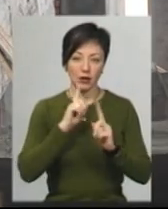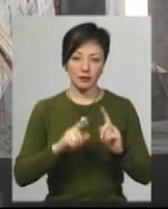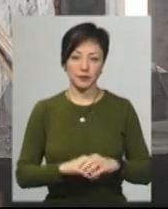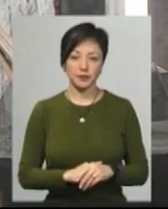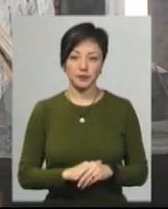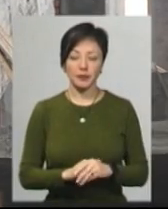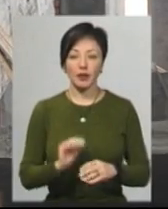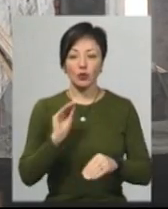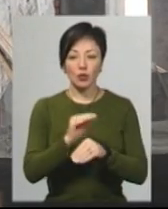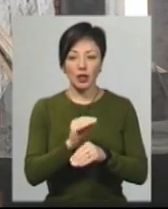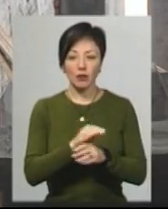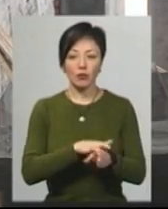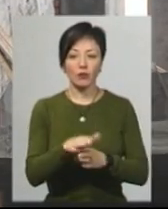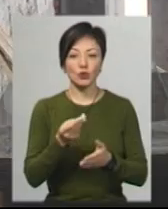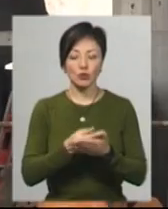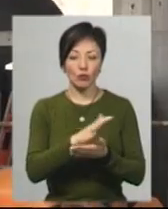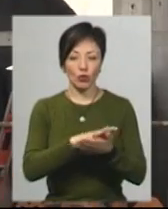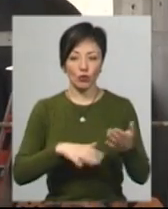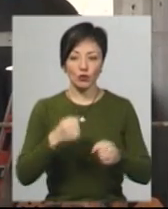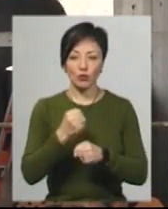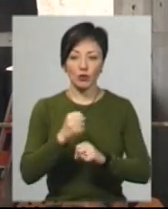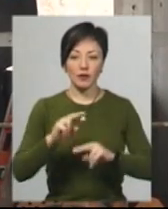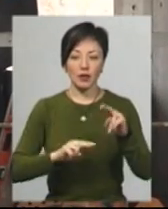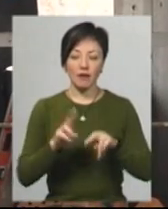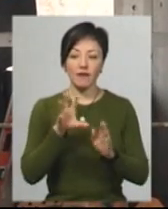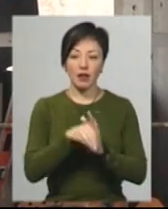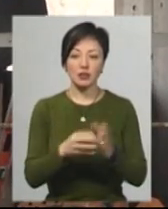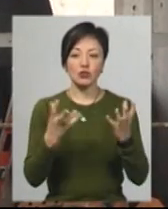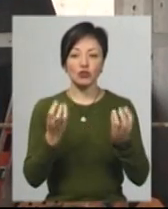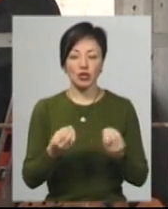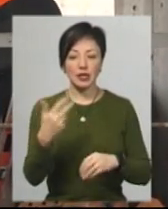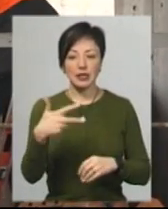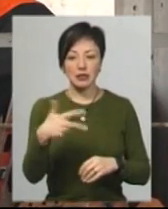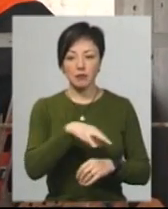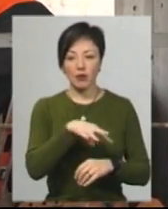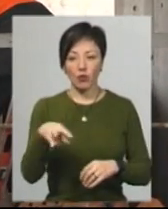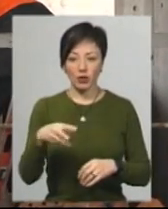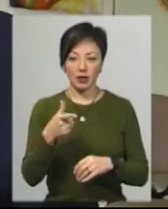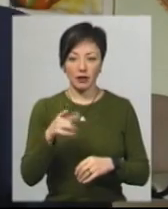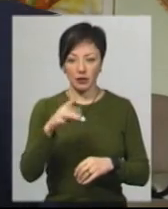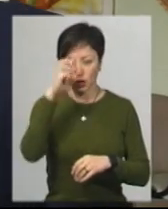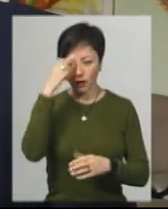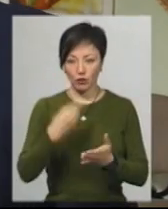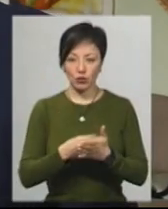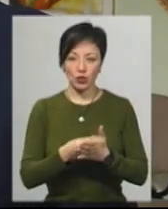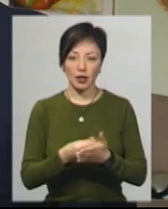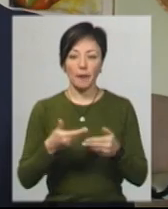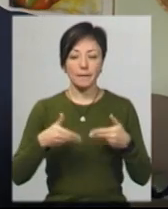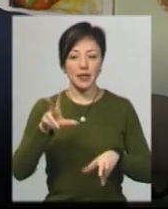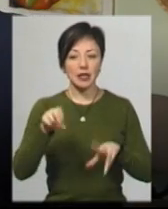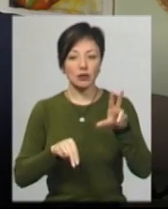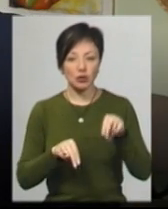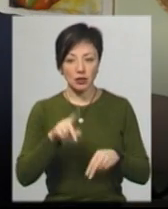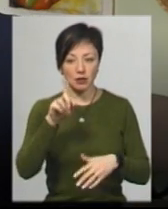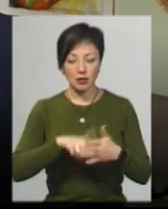Ямчук. Додає, для повноцінного продовження будівельних робіт потрібно вкласти ще мінімум 30 мільйонів гривень з державного бюджету. Ми надіємося і